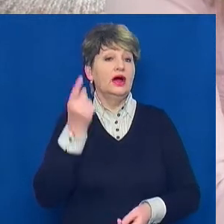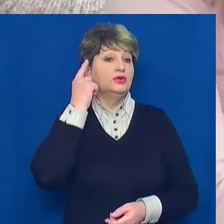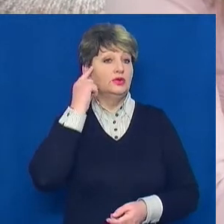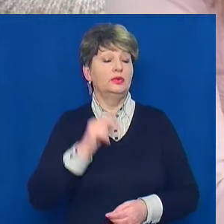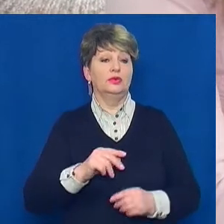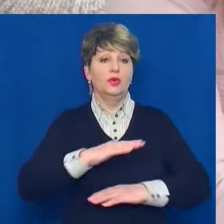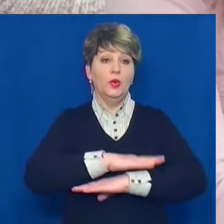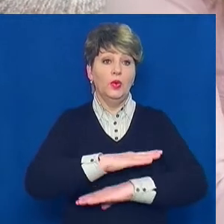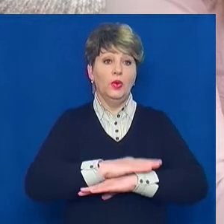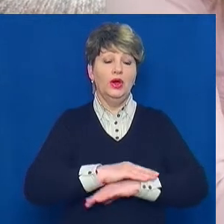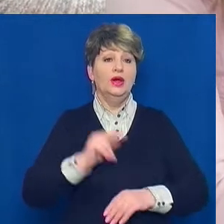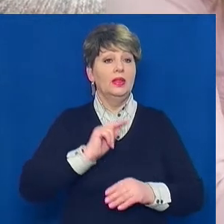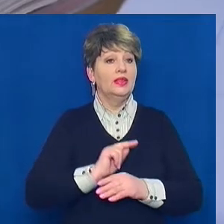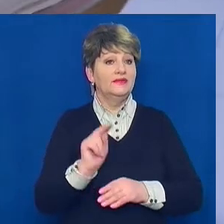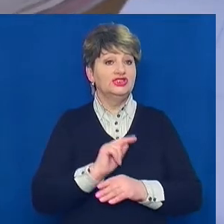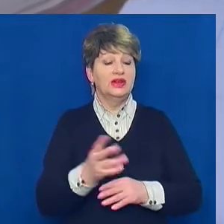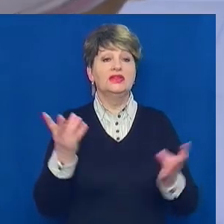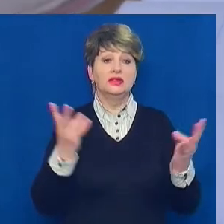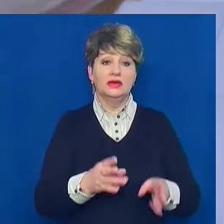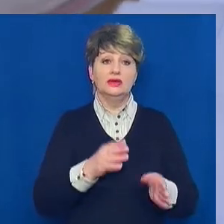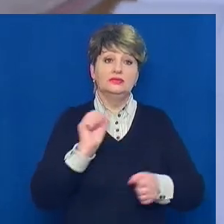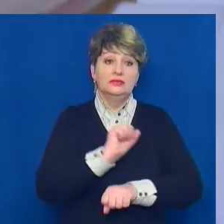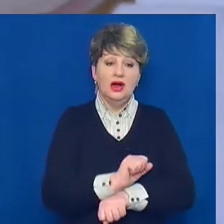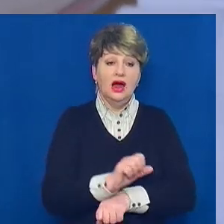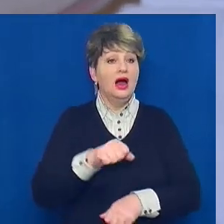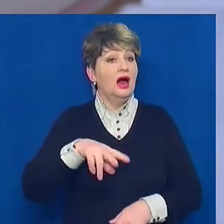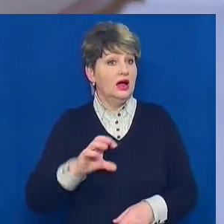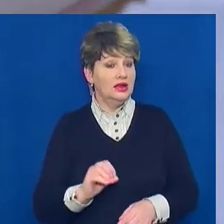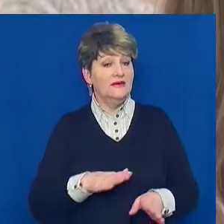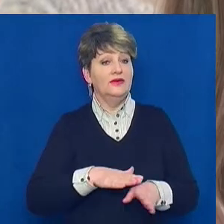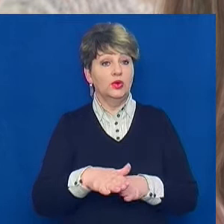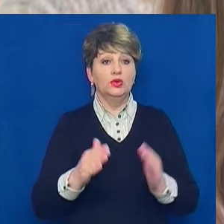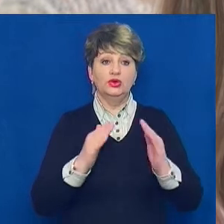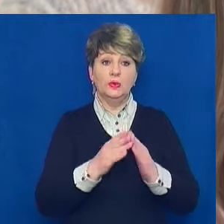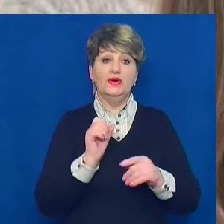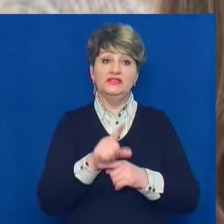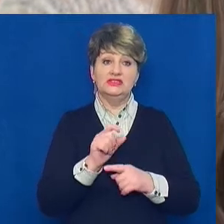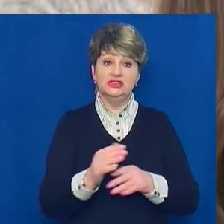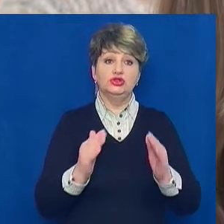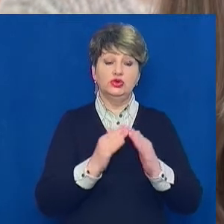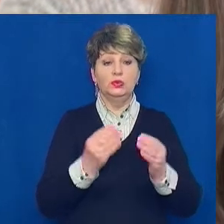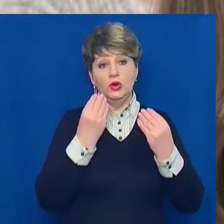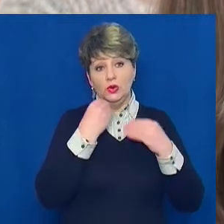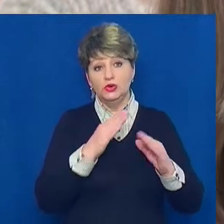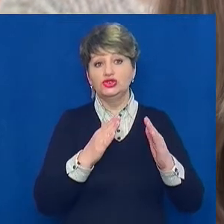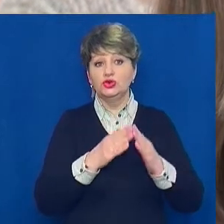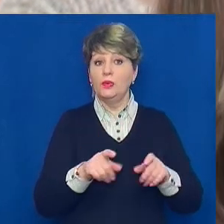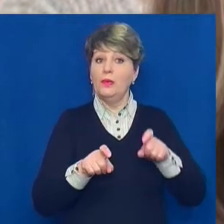Ковальової, навчання треба призупинити, але виконувати домашні завдання вдома. Краще вдома посидіть, щоб нам